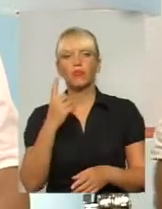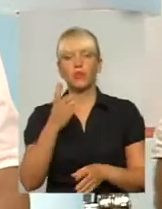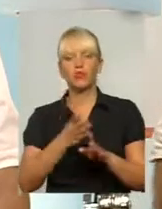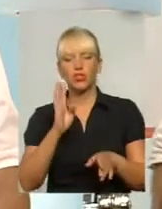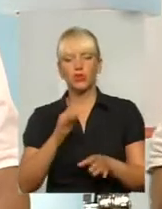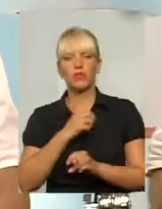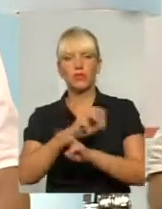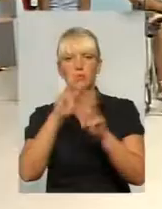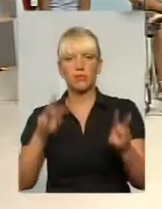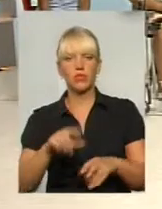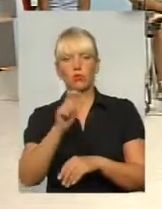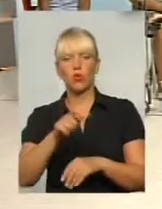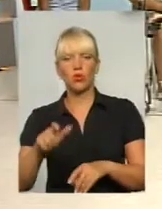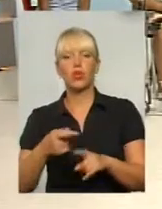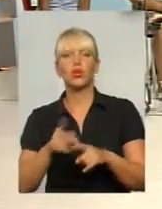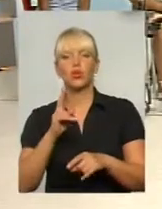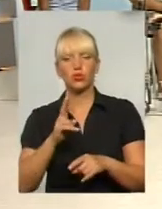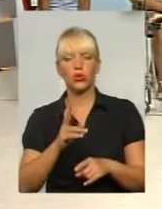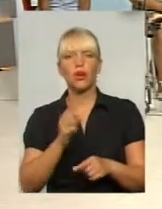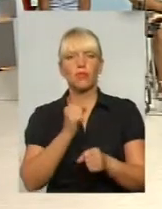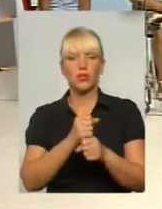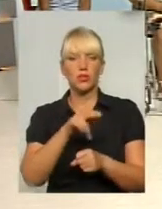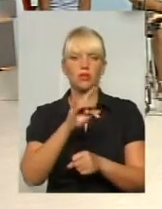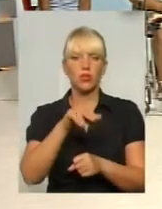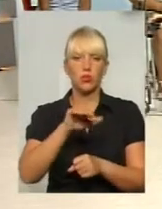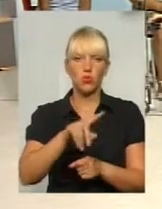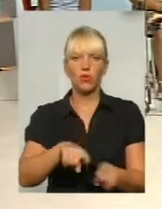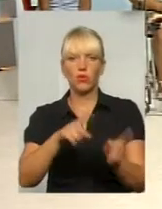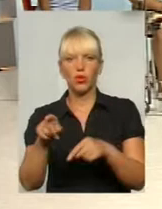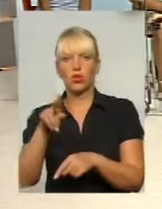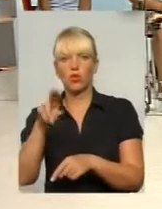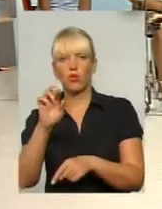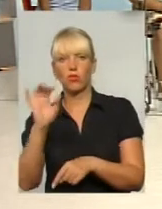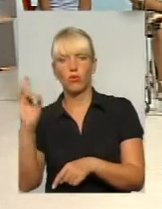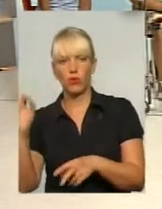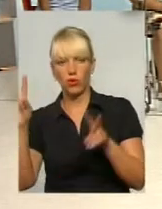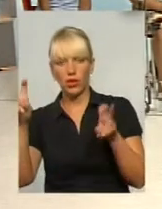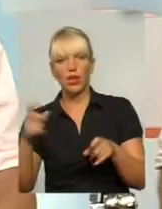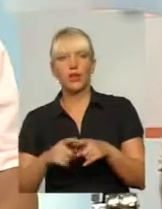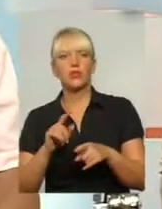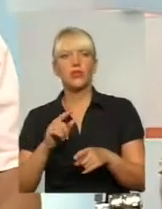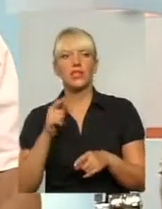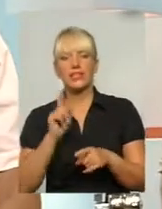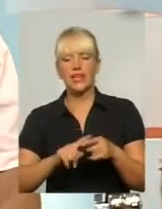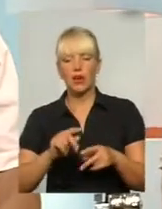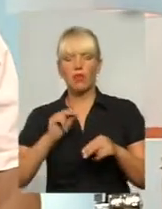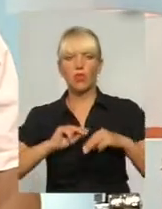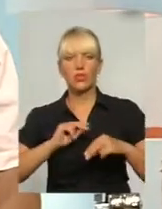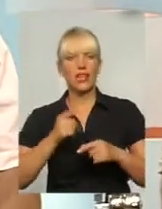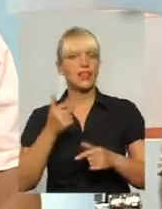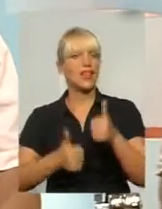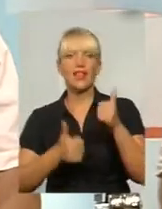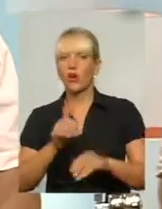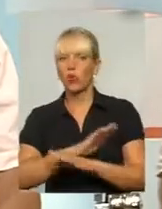на притулку працюють, на добро працюють, мають перейти. Конкурс – це посада керівника не конкурсна. Але при